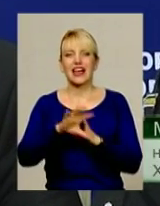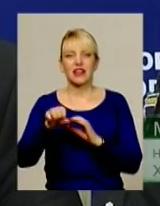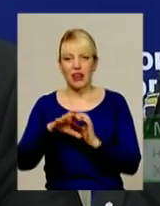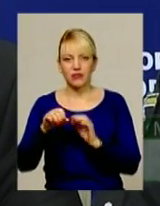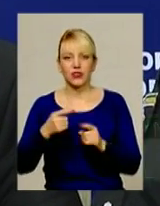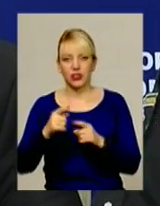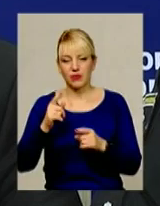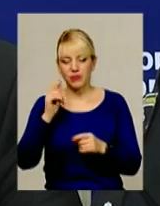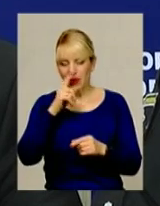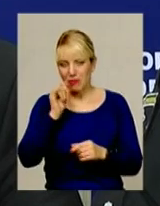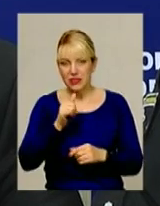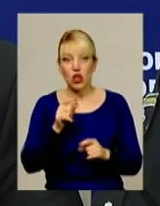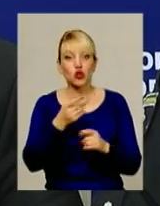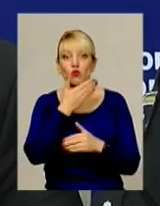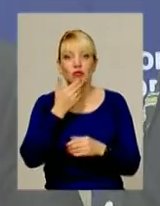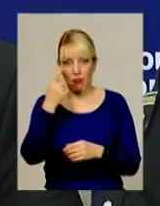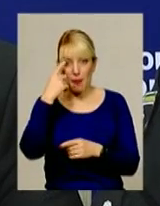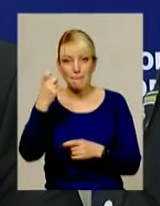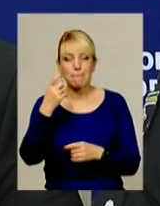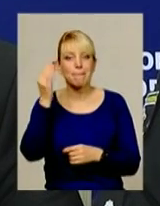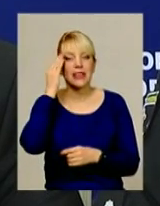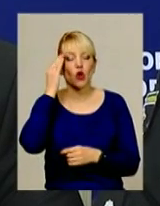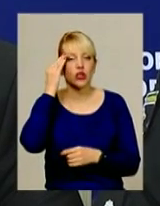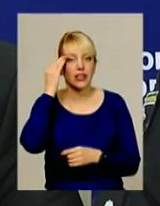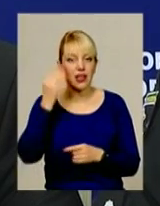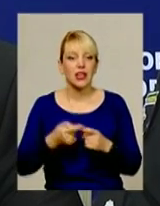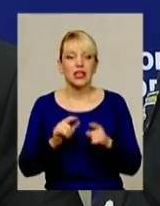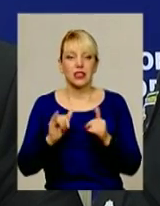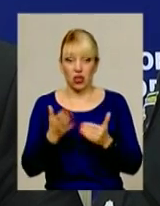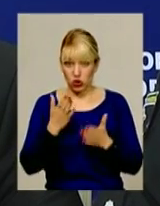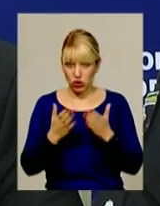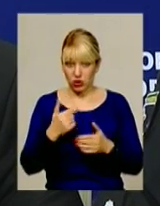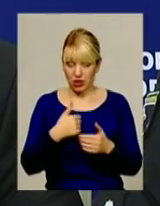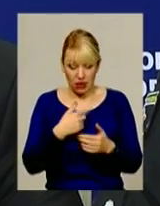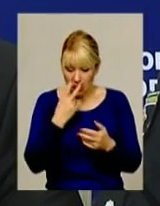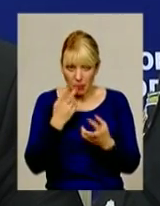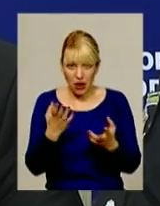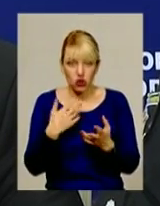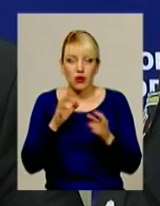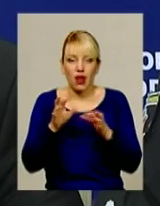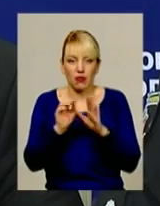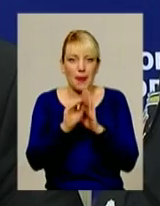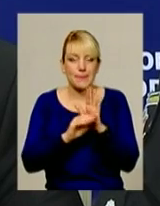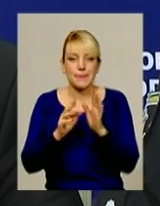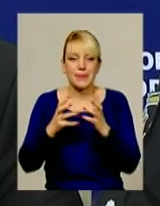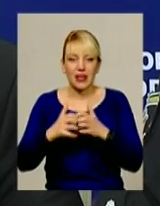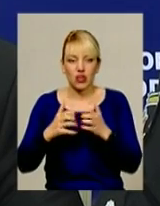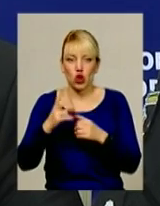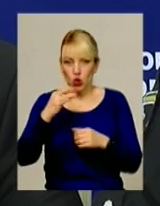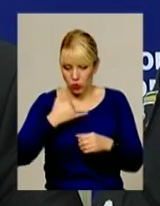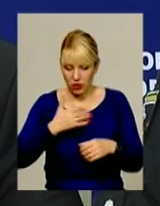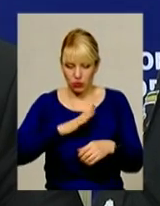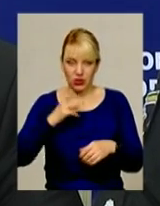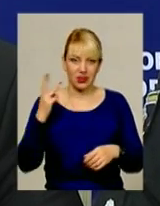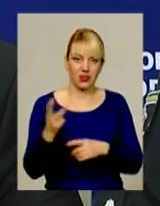сьогодні підозра? Чому не вказані особи? Якщо я звідти брав відкат, я не бачу механізму, але в нас тричі проводилися ревізії.